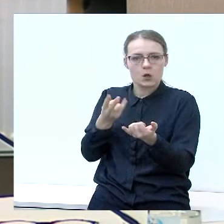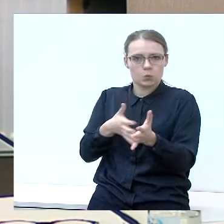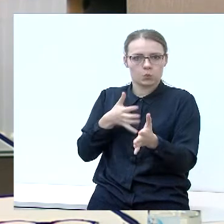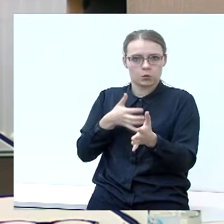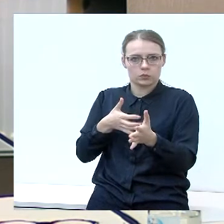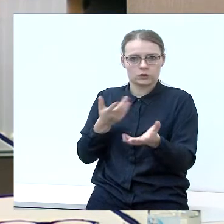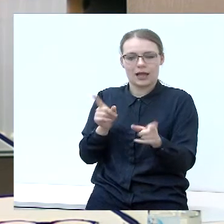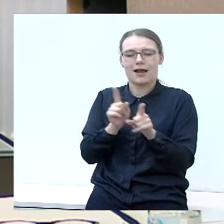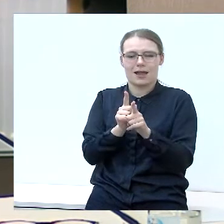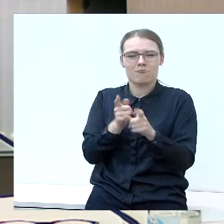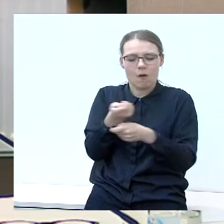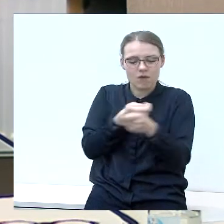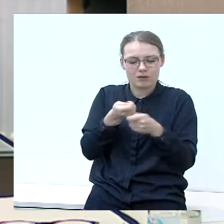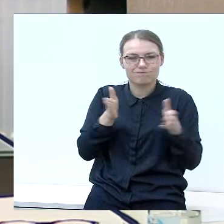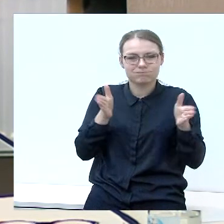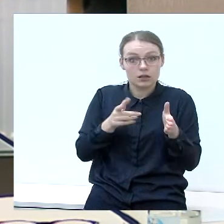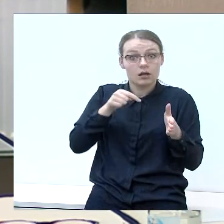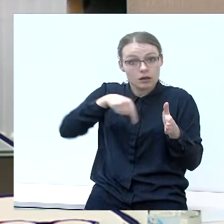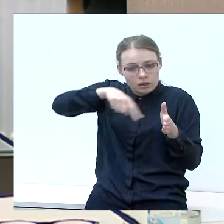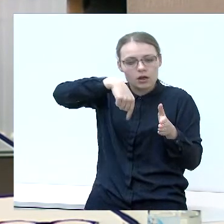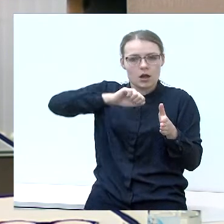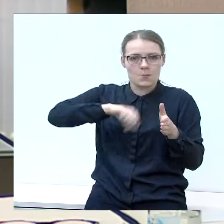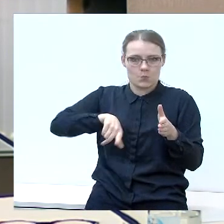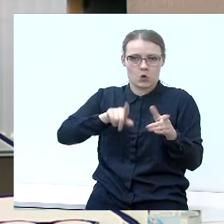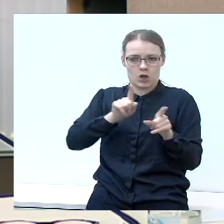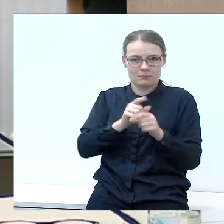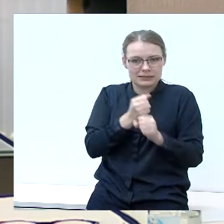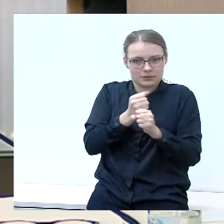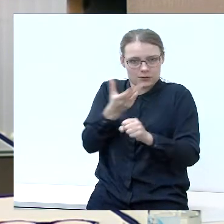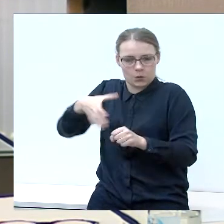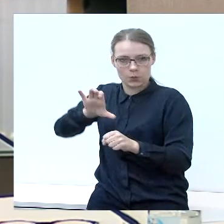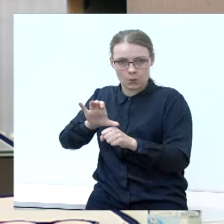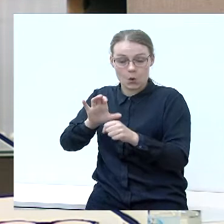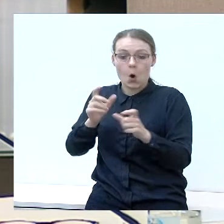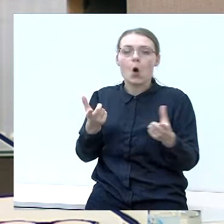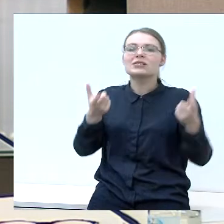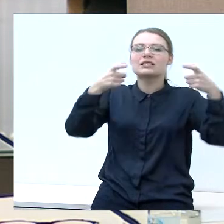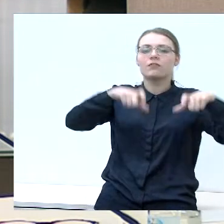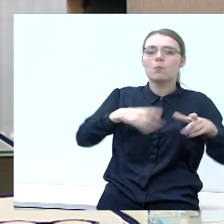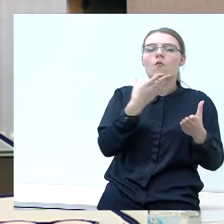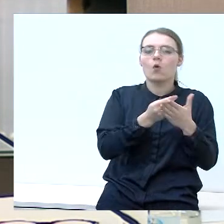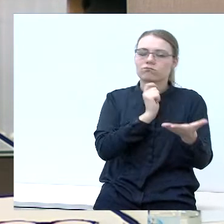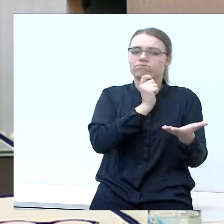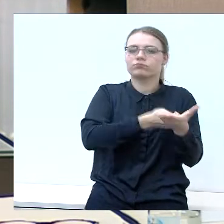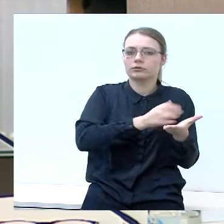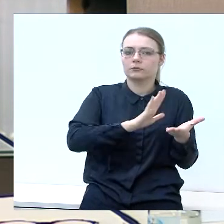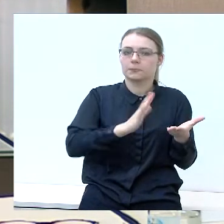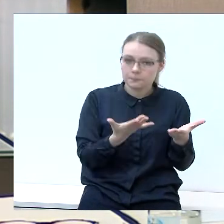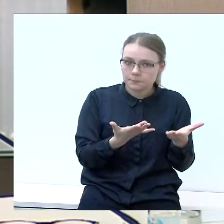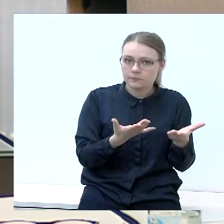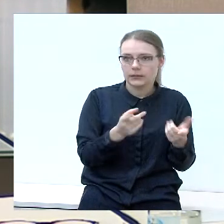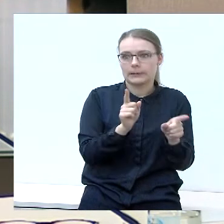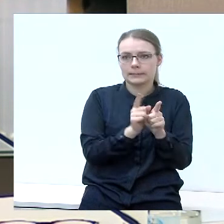mažasis verslas galėtų daugiau įdėti, o savivaldybės būtų užduotis, pritraukti, nu, taip kaip sakau,